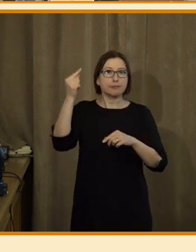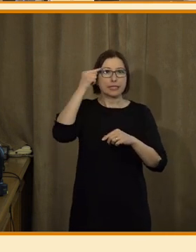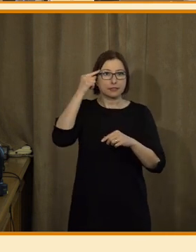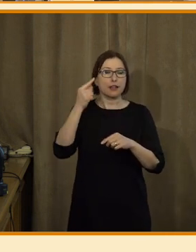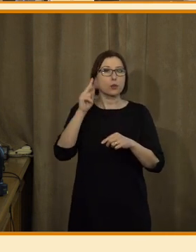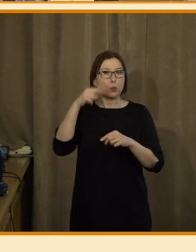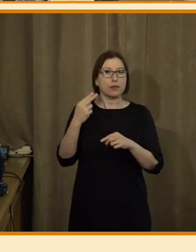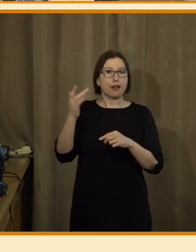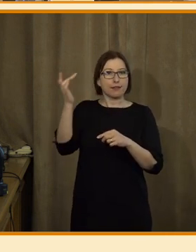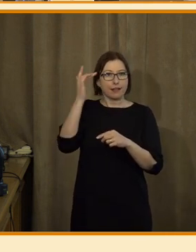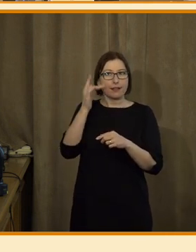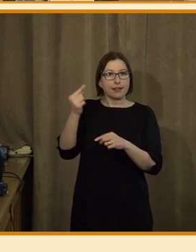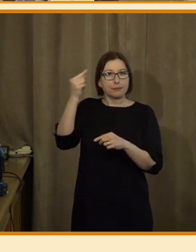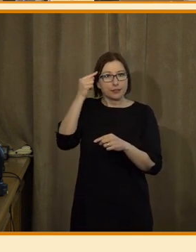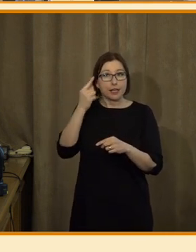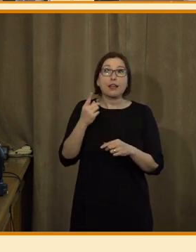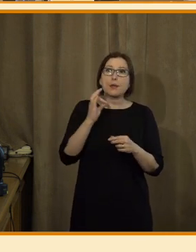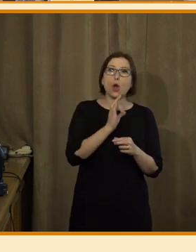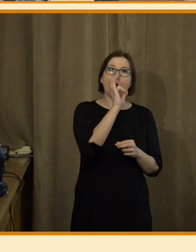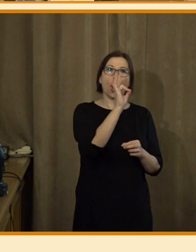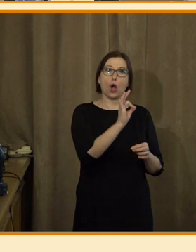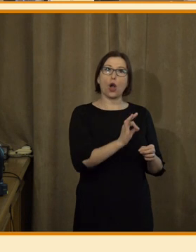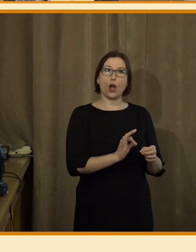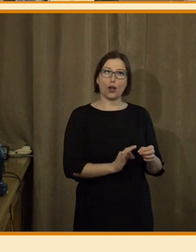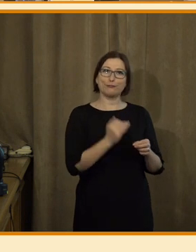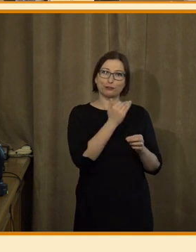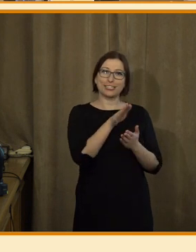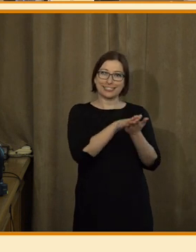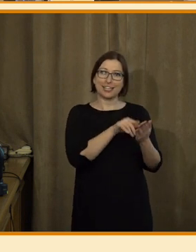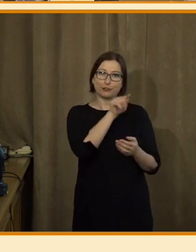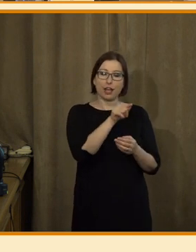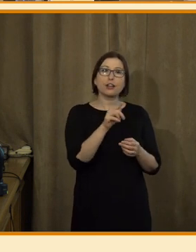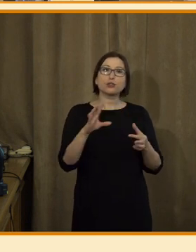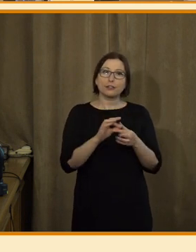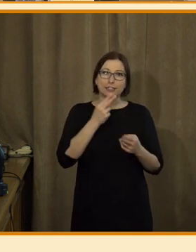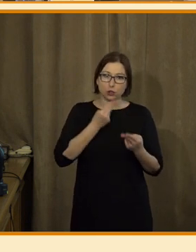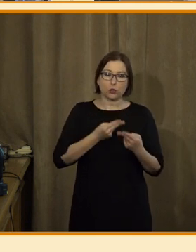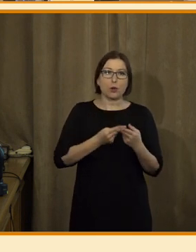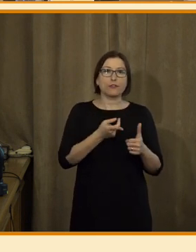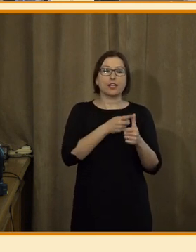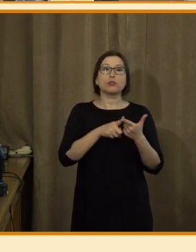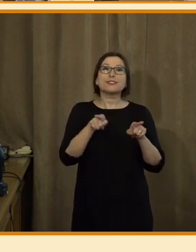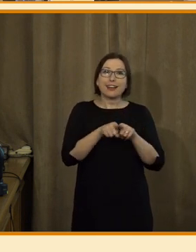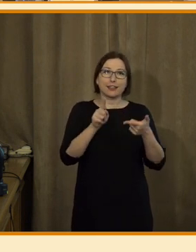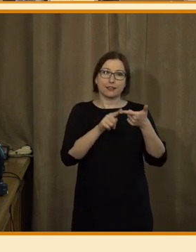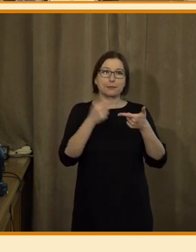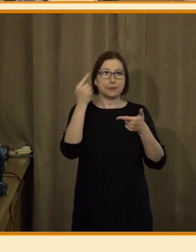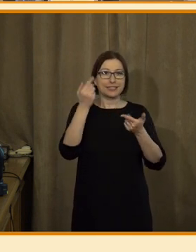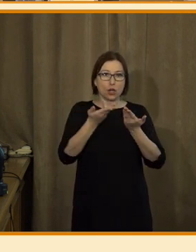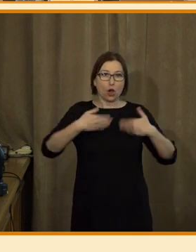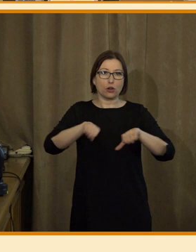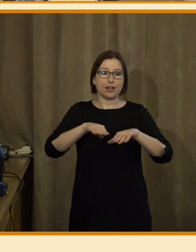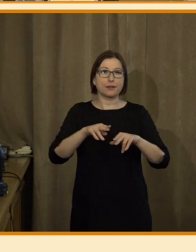povolala jsem to tak, že všechny začínají na O, ale můžeme se podívat, že hlavně jde o odpovědnost a o ochranu. Ta